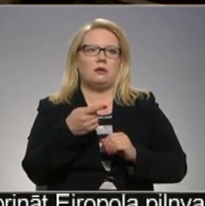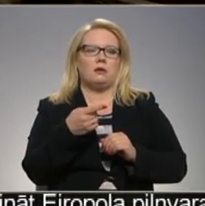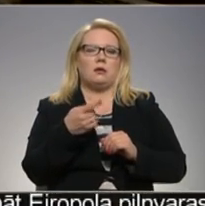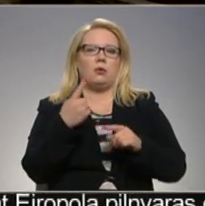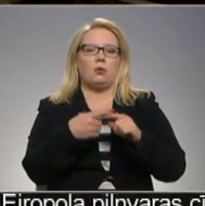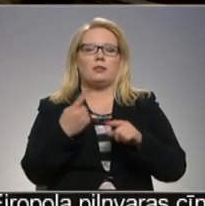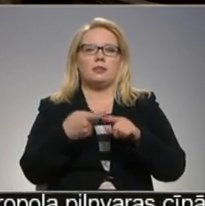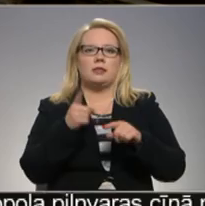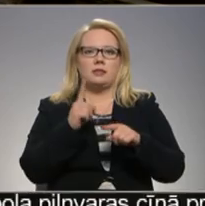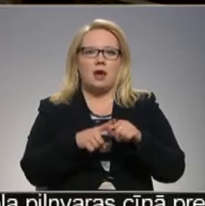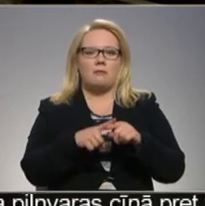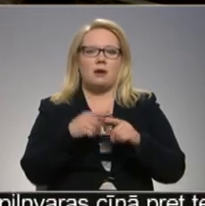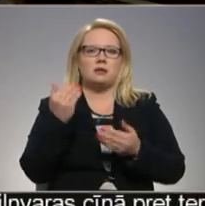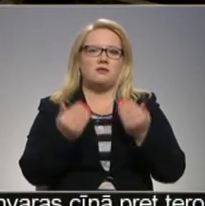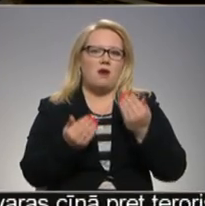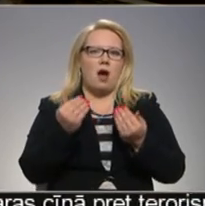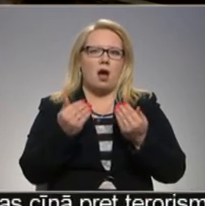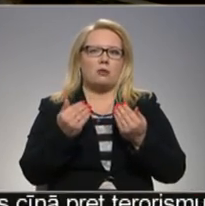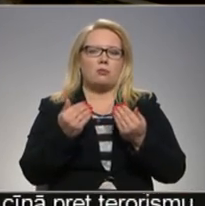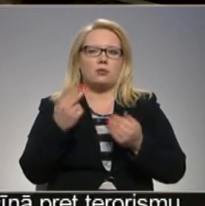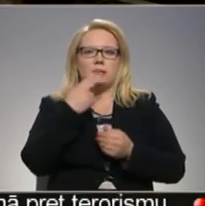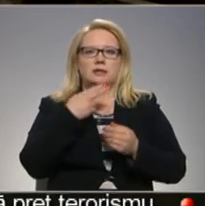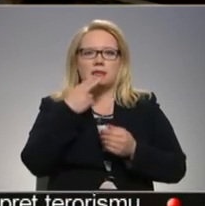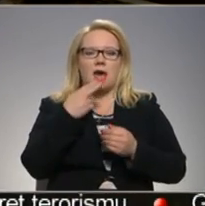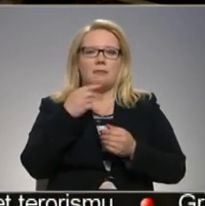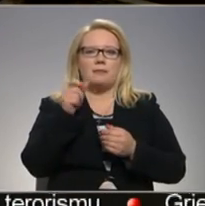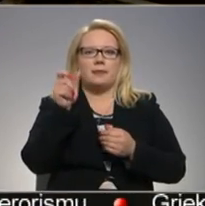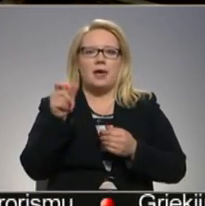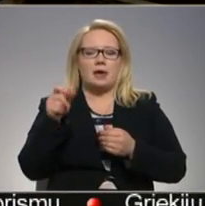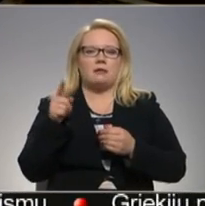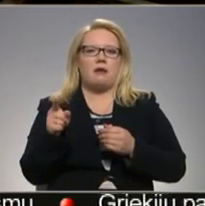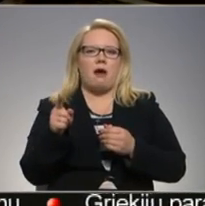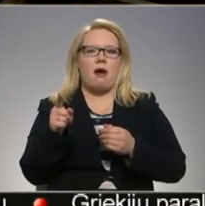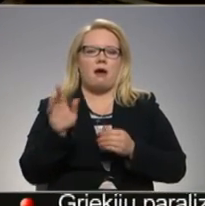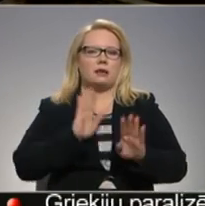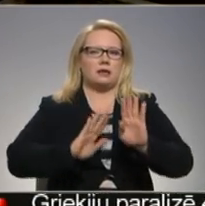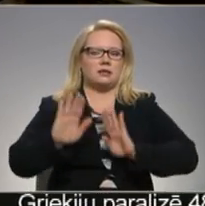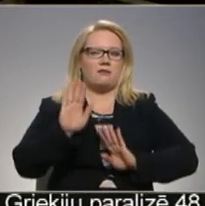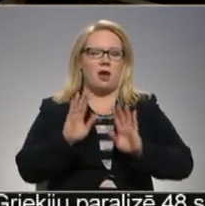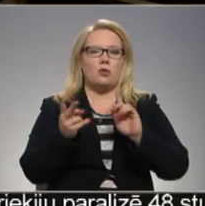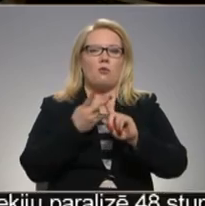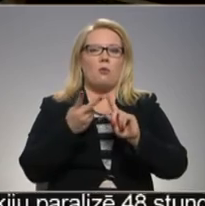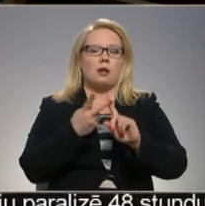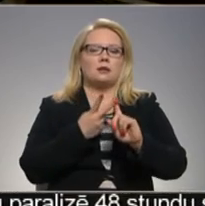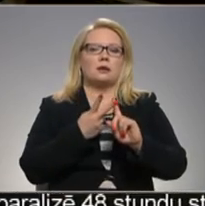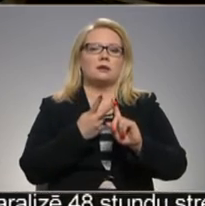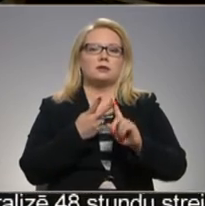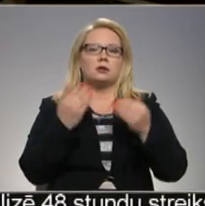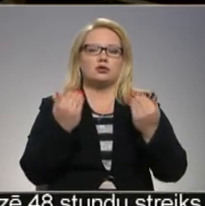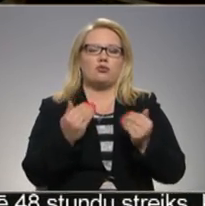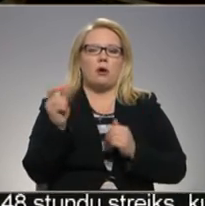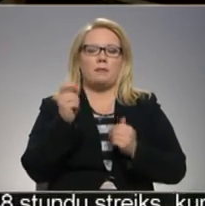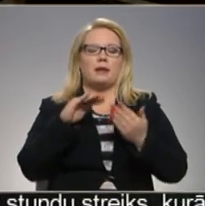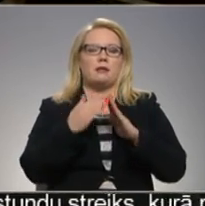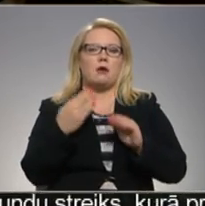un tāpēc varbūt arī saimnieki mazlietiņi tā rezervēt ir. Otrs ir, šobrīd